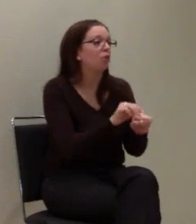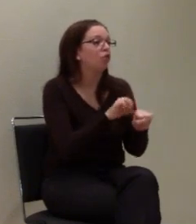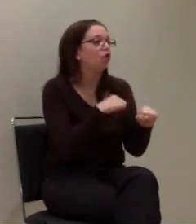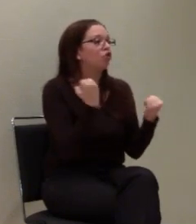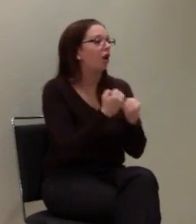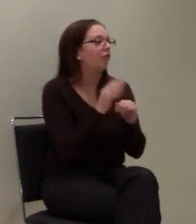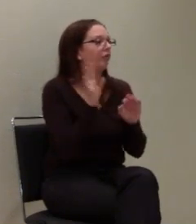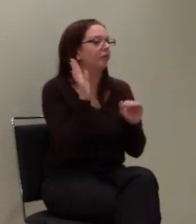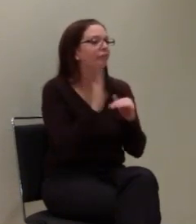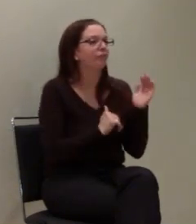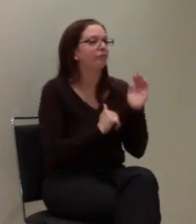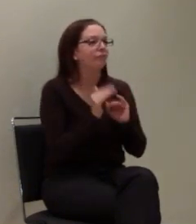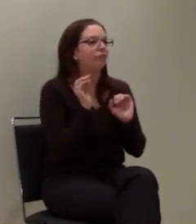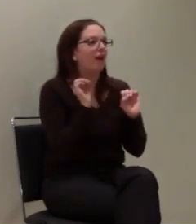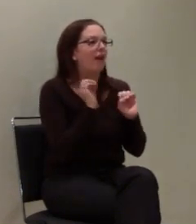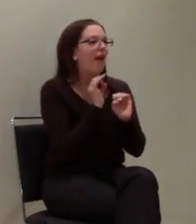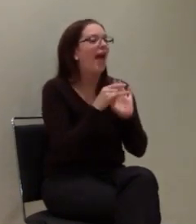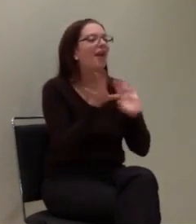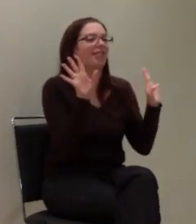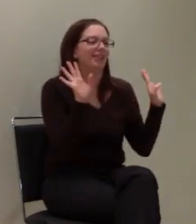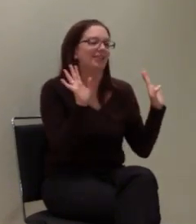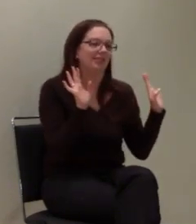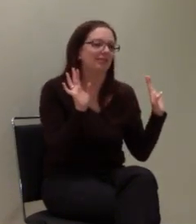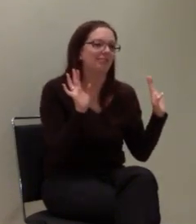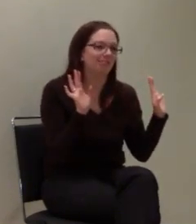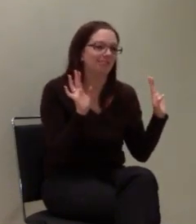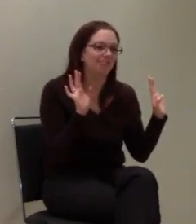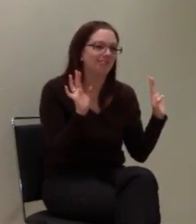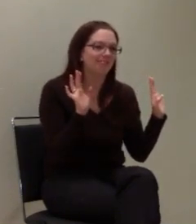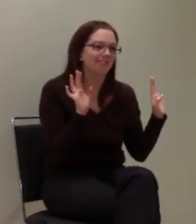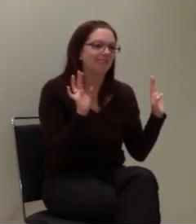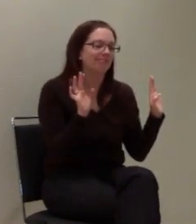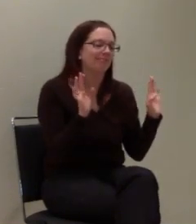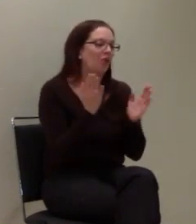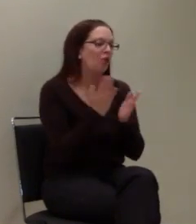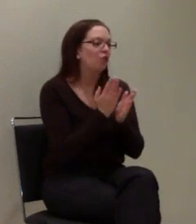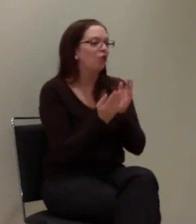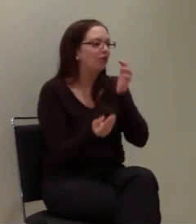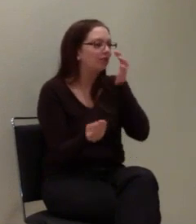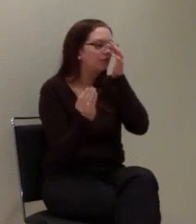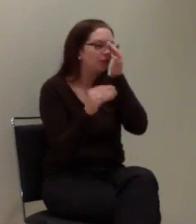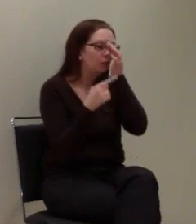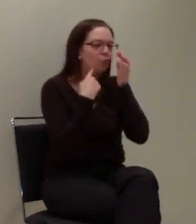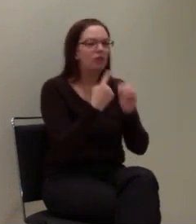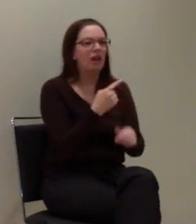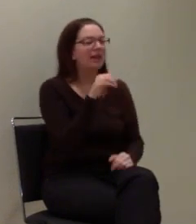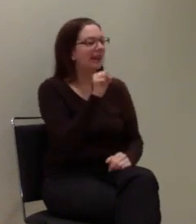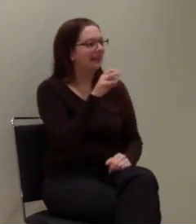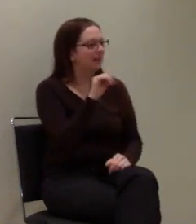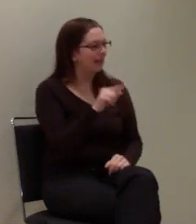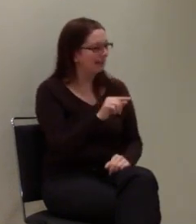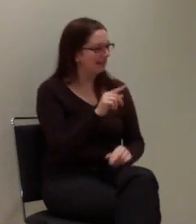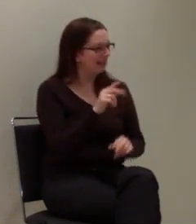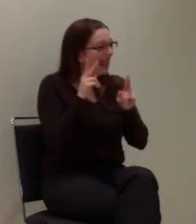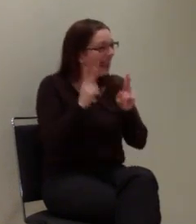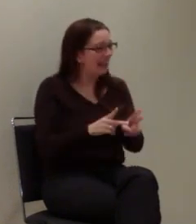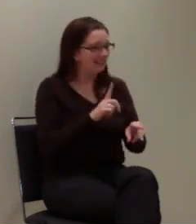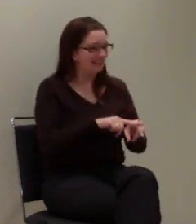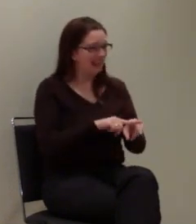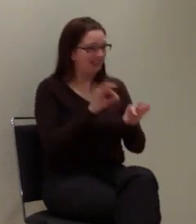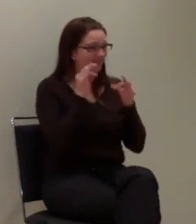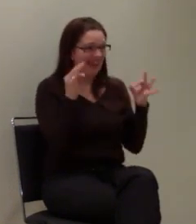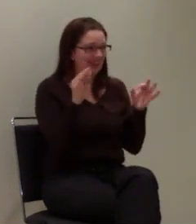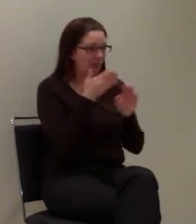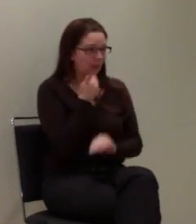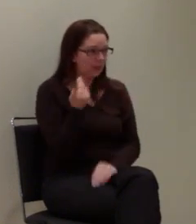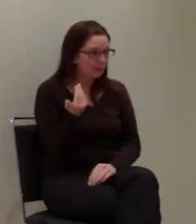haben. Und Sie können das ja auch noch prima begründen, indem Sie sagen, die SMS ist nicht echtzeitfähig, aus dem Grund ist sie